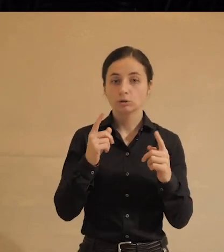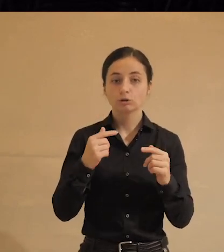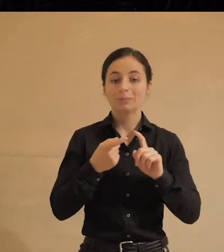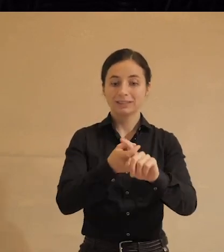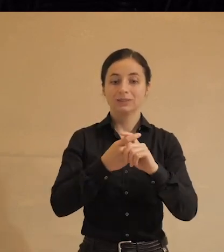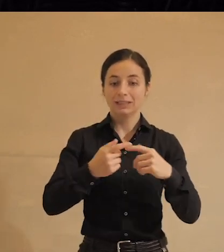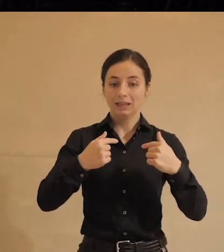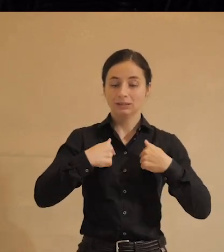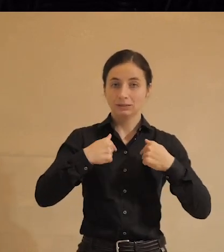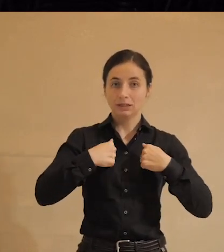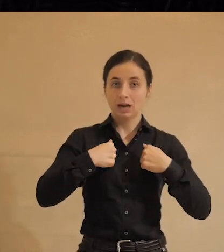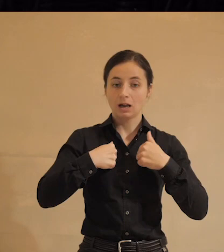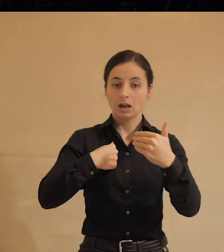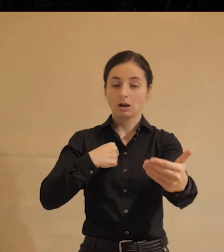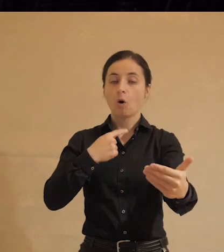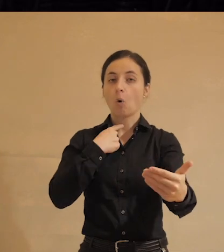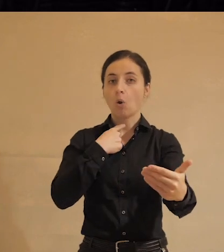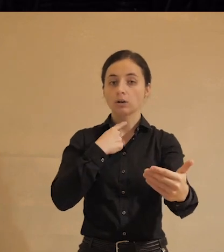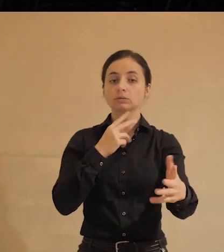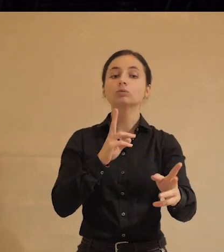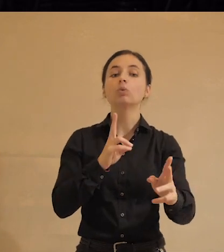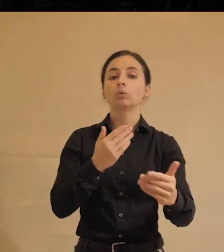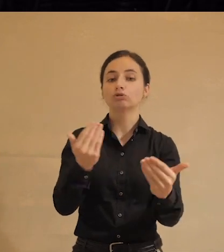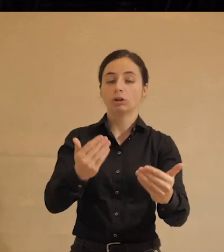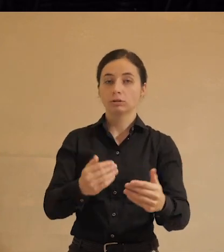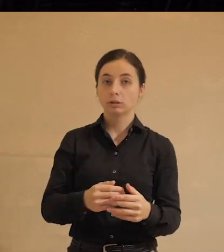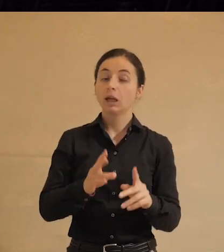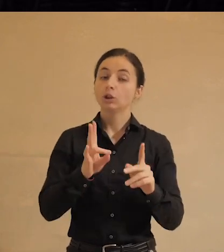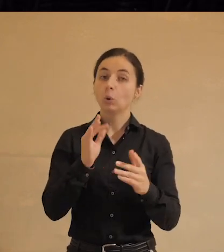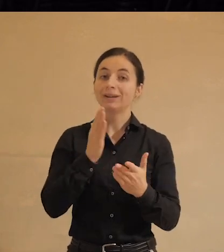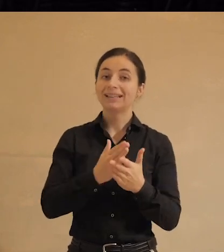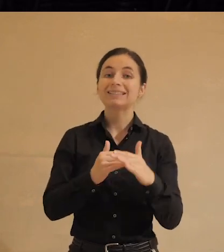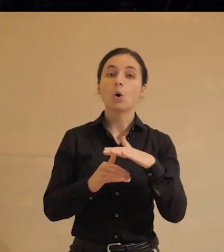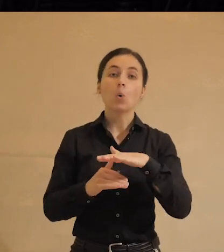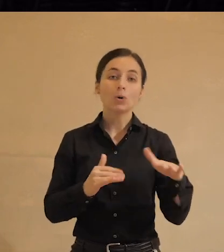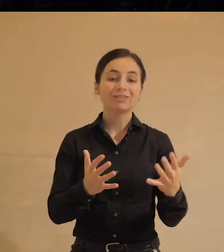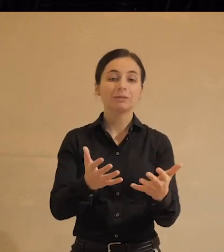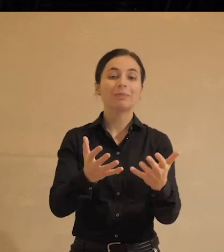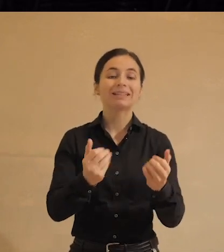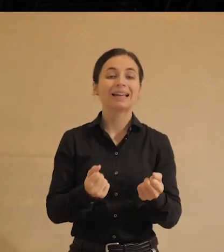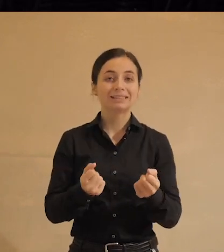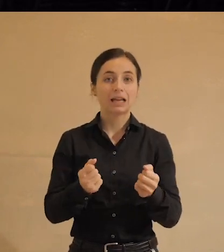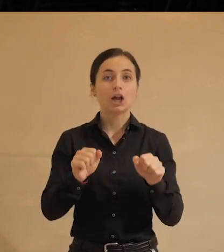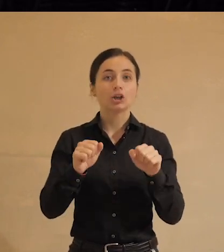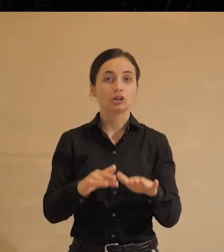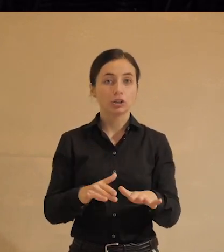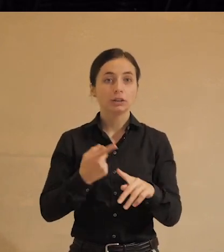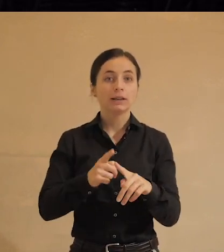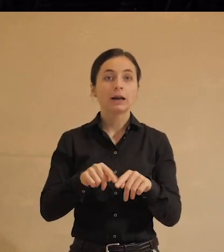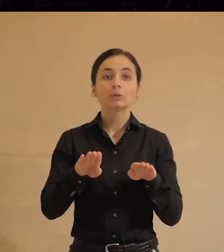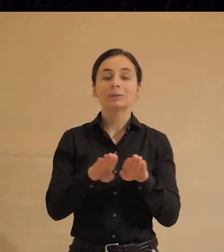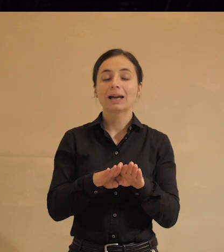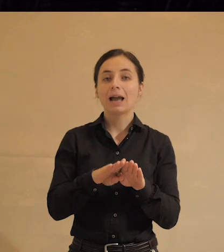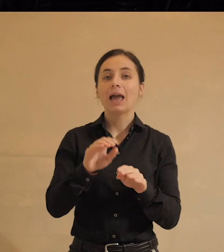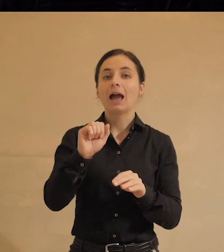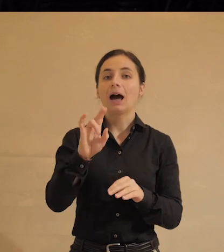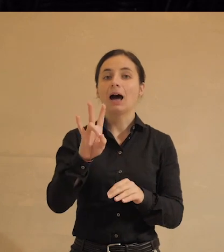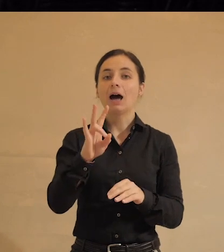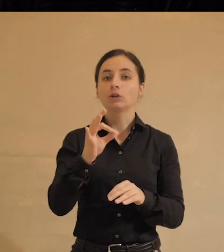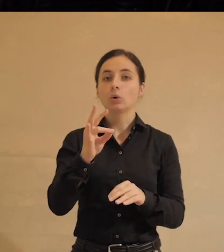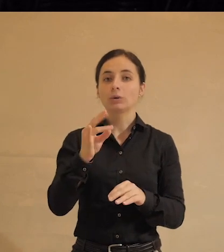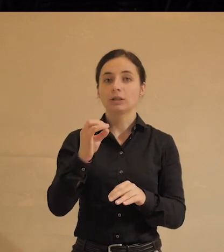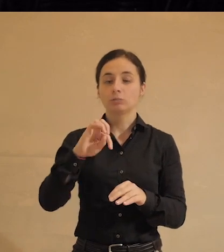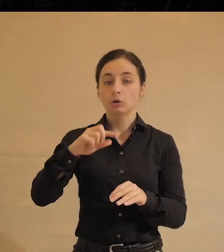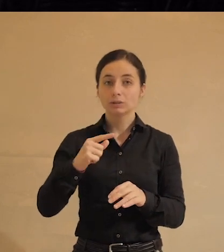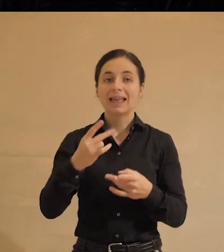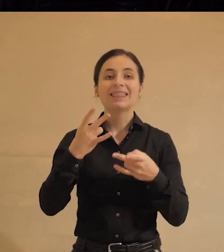голосом, проверить, за кого ты проголосовал. При этом есть уровень принятия решений, на котором такая анонимность не только